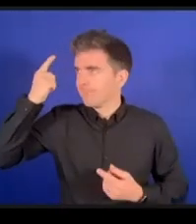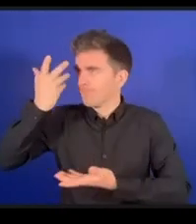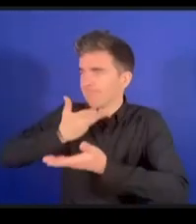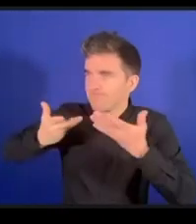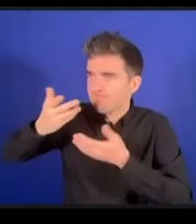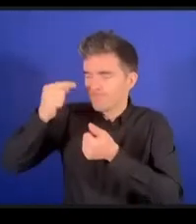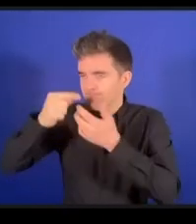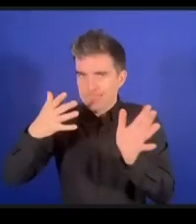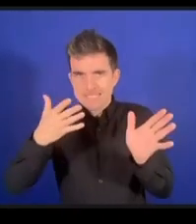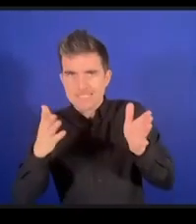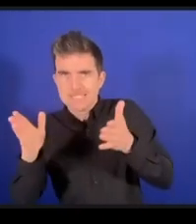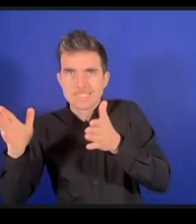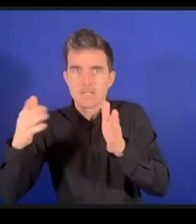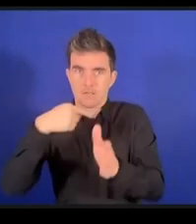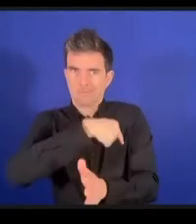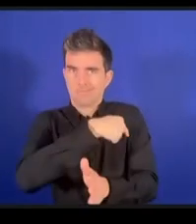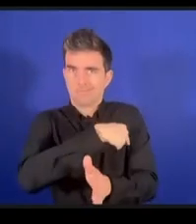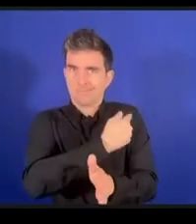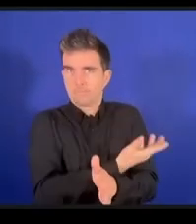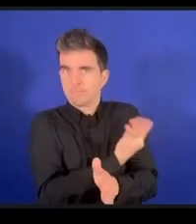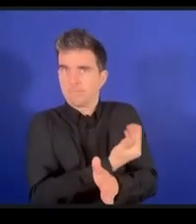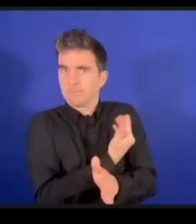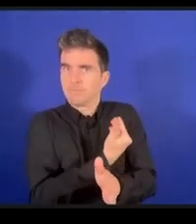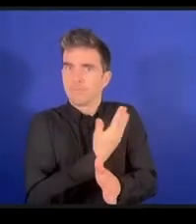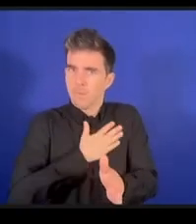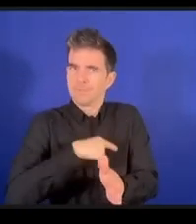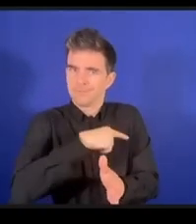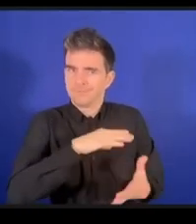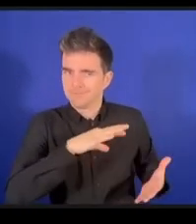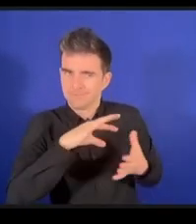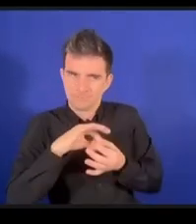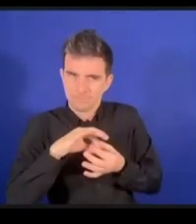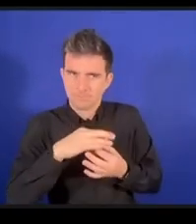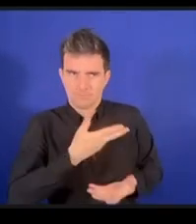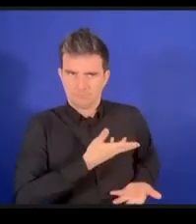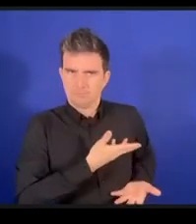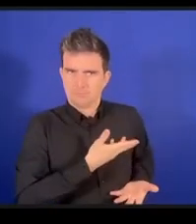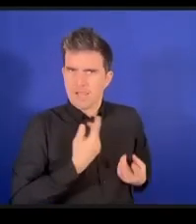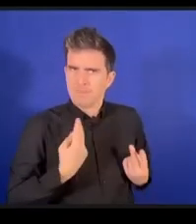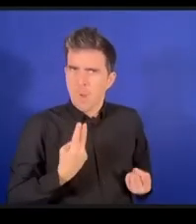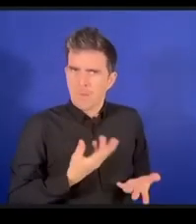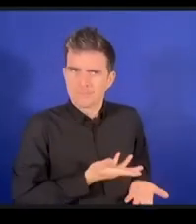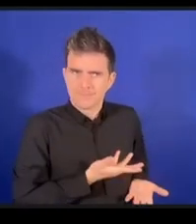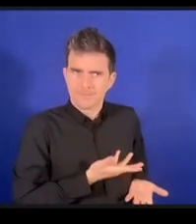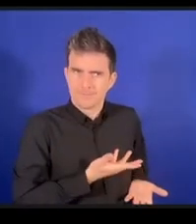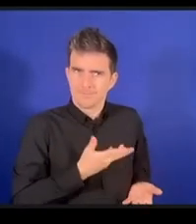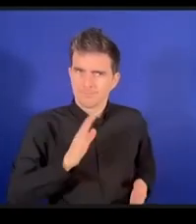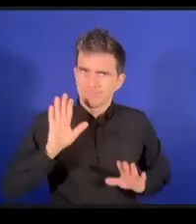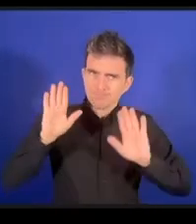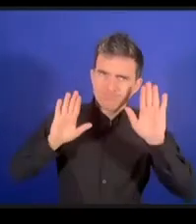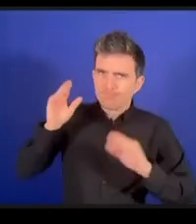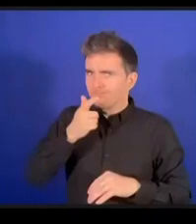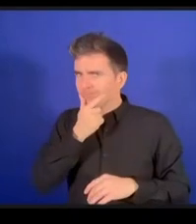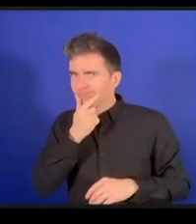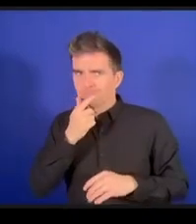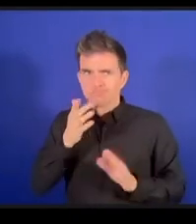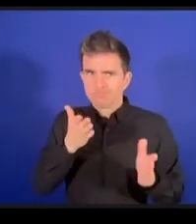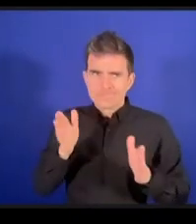インターネットの形成を考えたときにはより良いインターネットということで